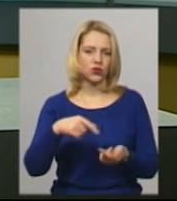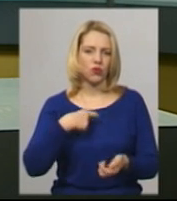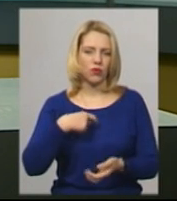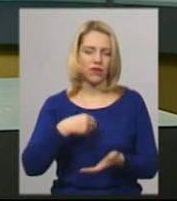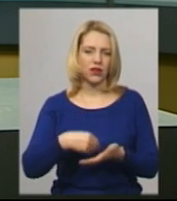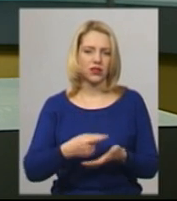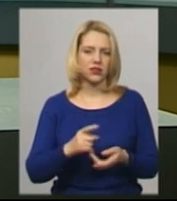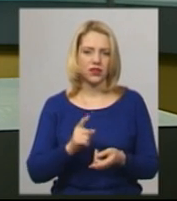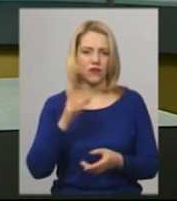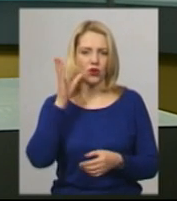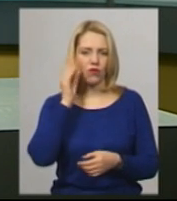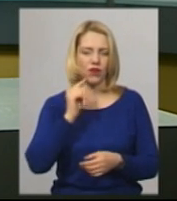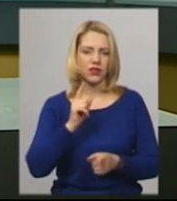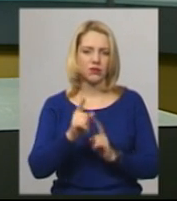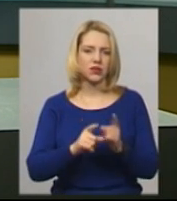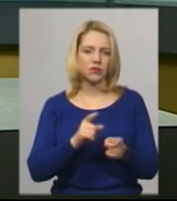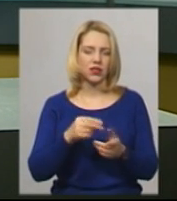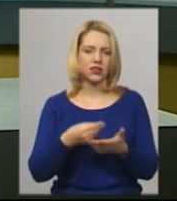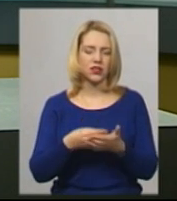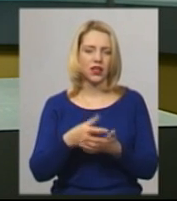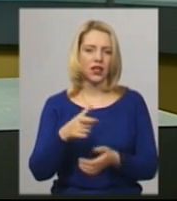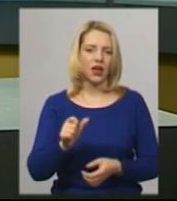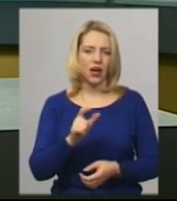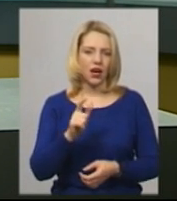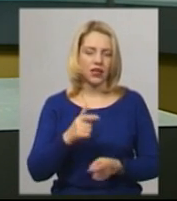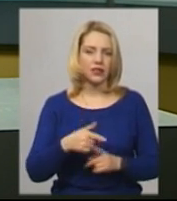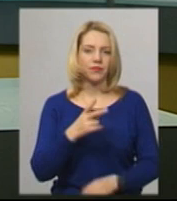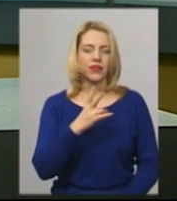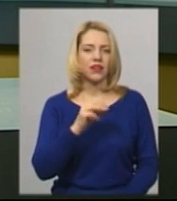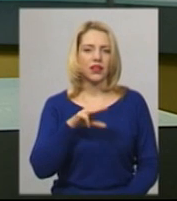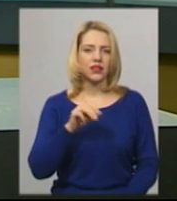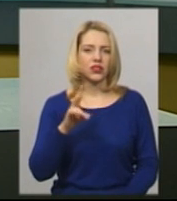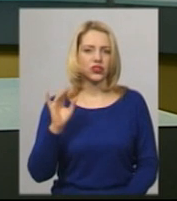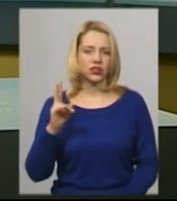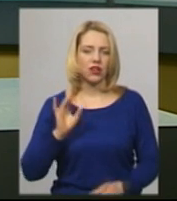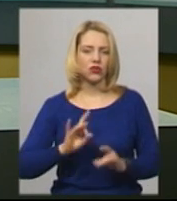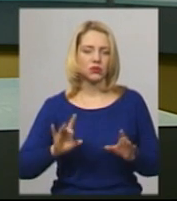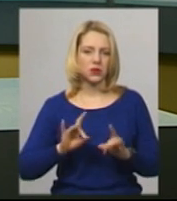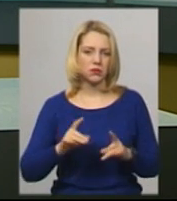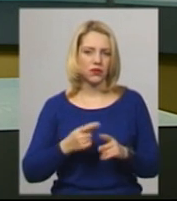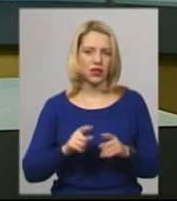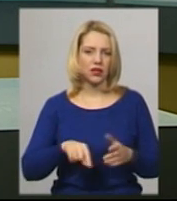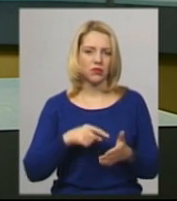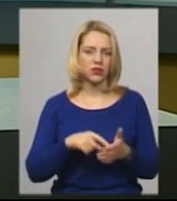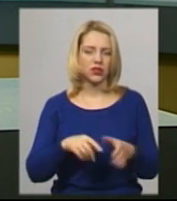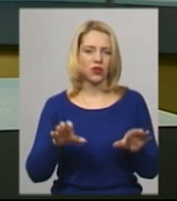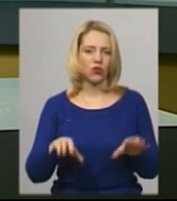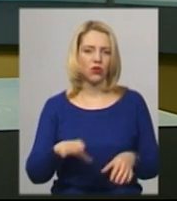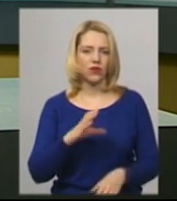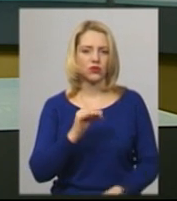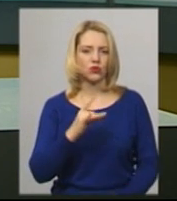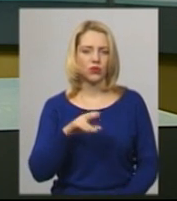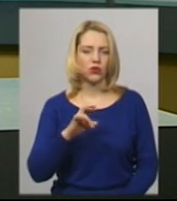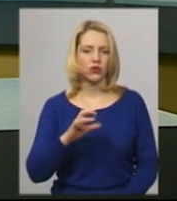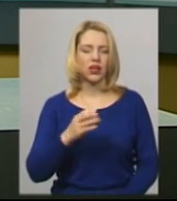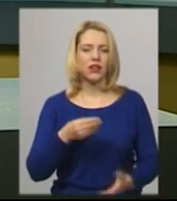урахуванням зміни ціни на газ, каже чиновниця. У Нетішині, як розповідає Суспільному міський голова Олександр Супрунюк, тарифи